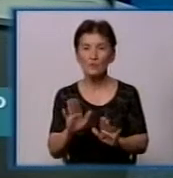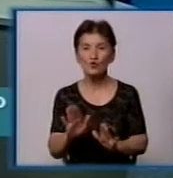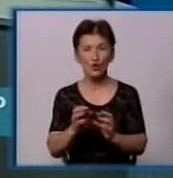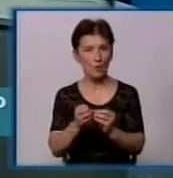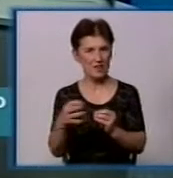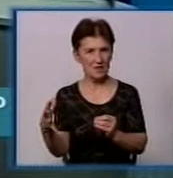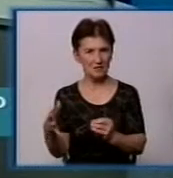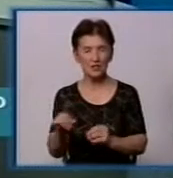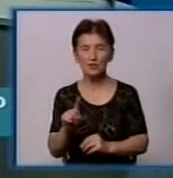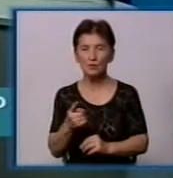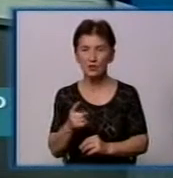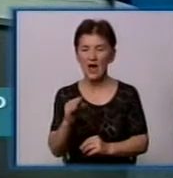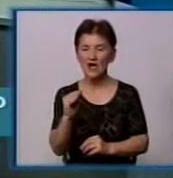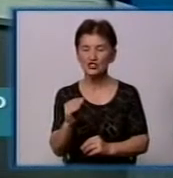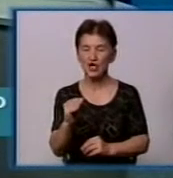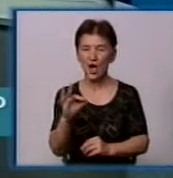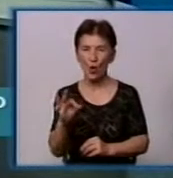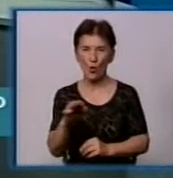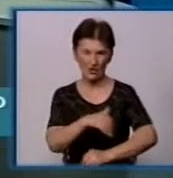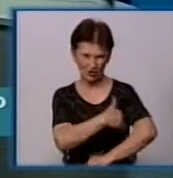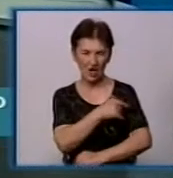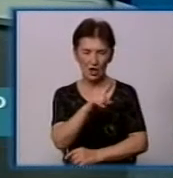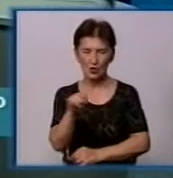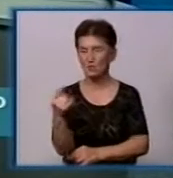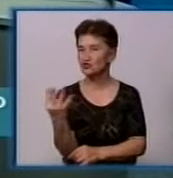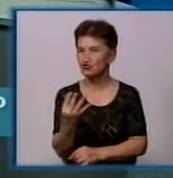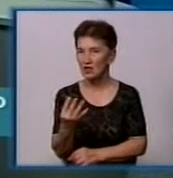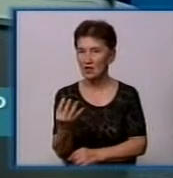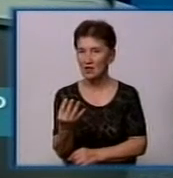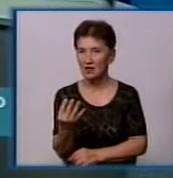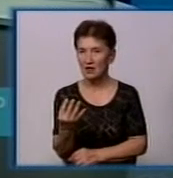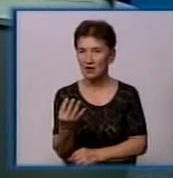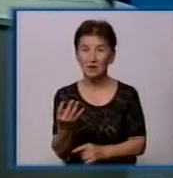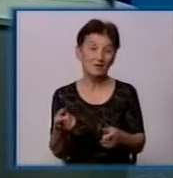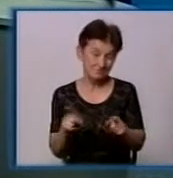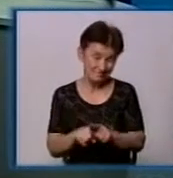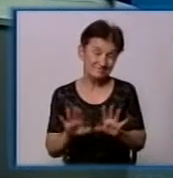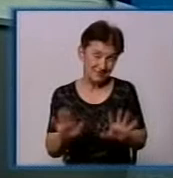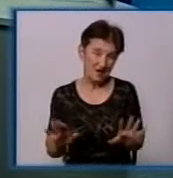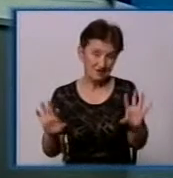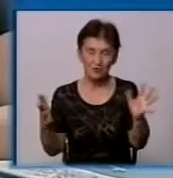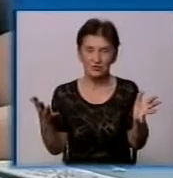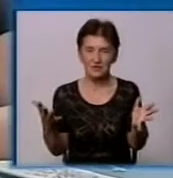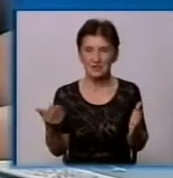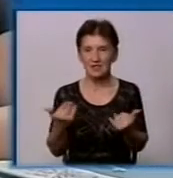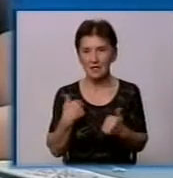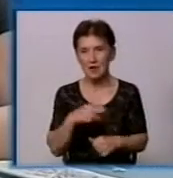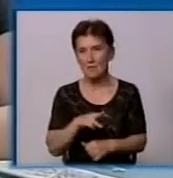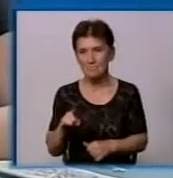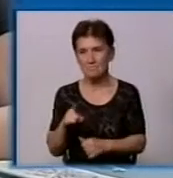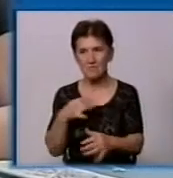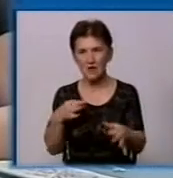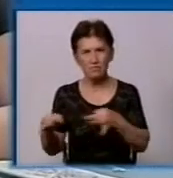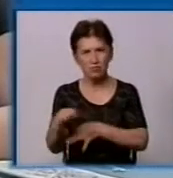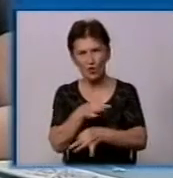в основному ЖО номер 4 так случилось? Ми з нею проговорили, з